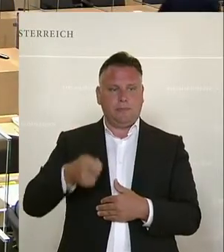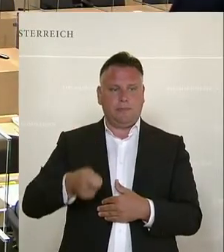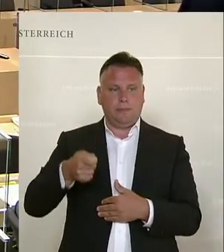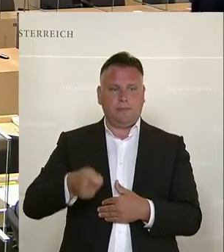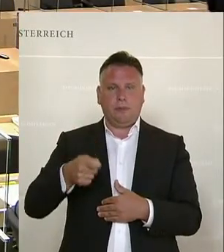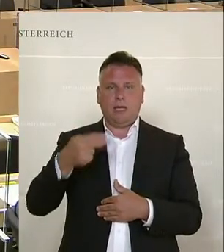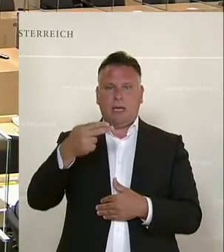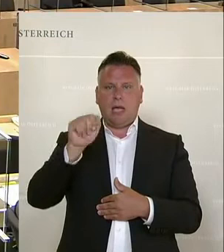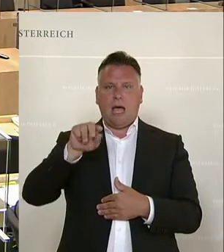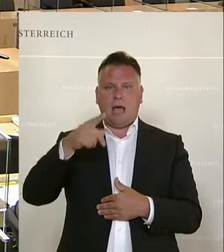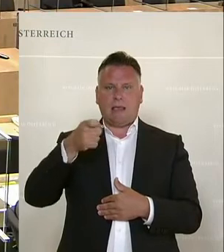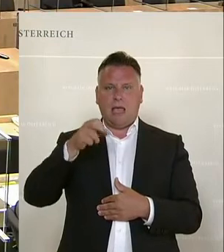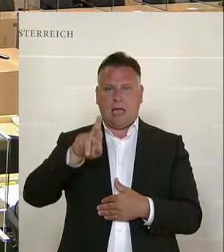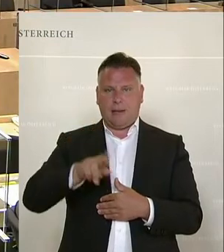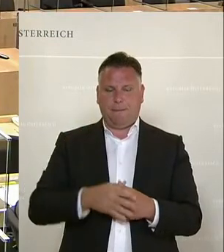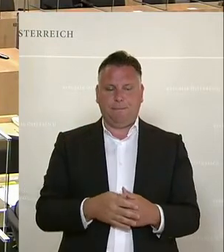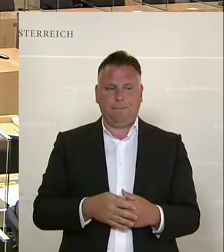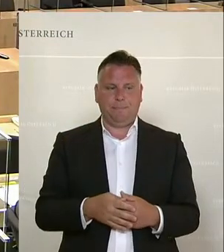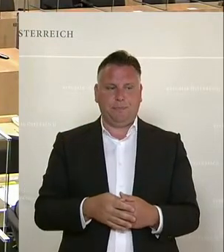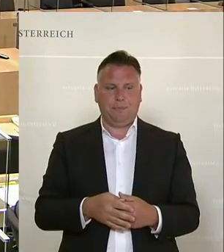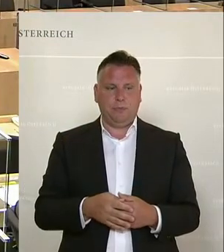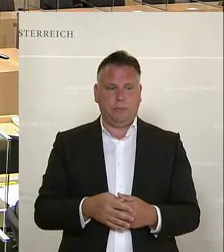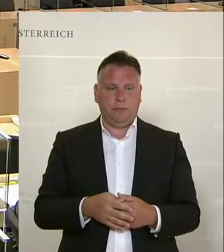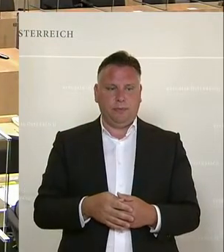für mehr parlamentarische Kontrolle von Christian Drobitz von der SPÖ.